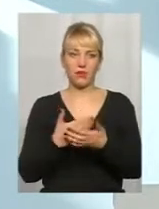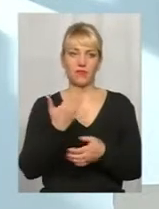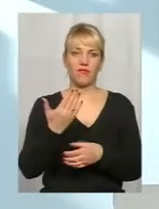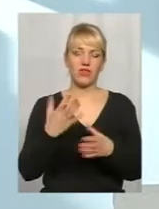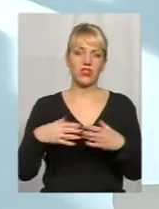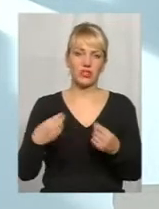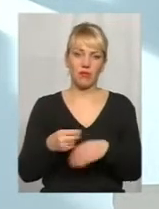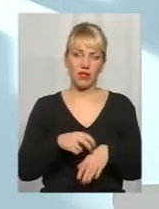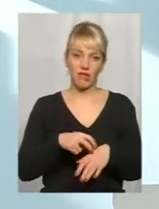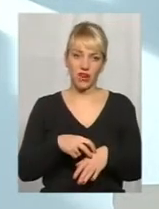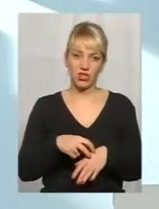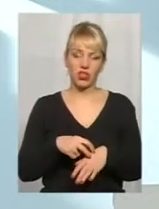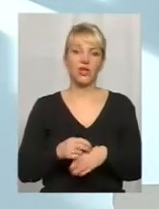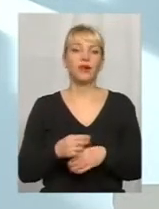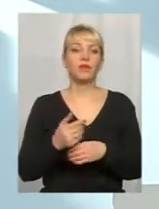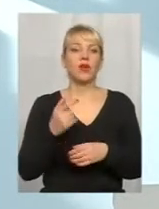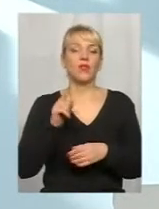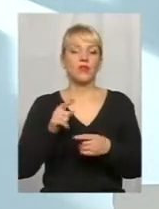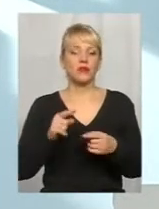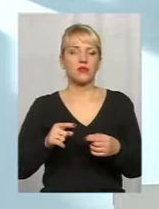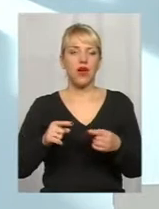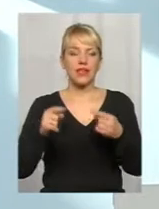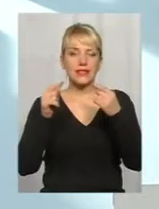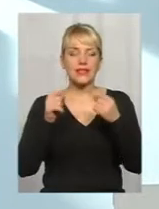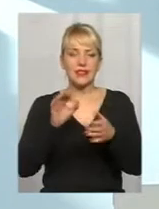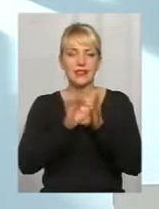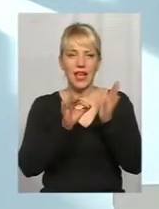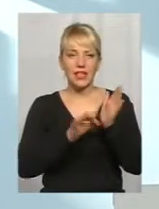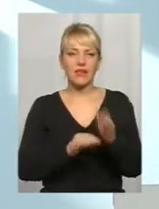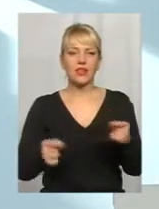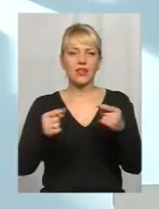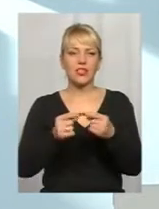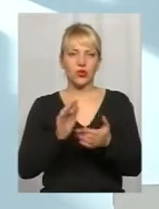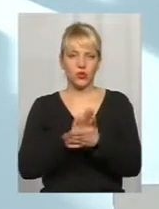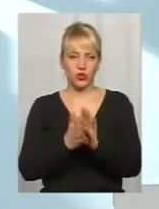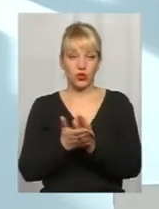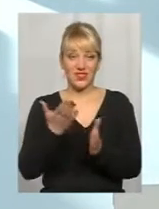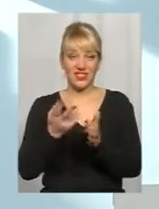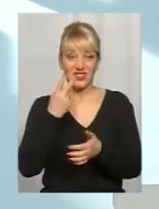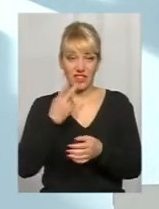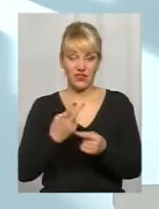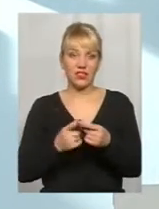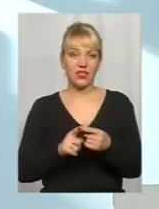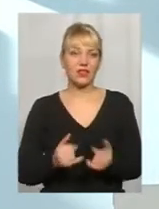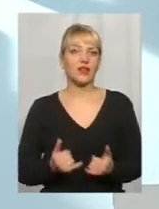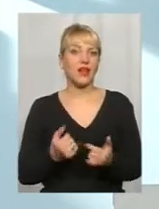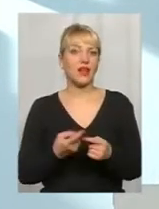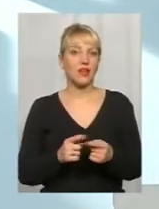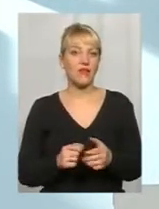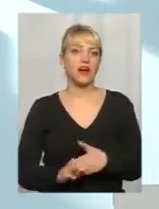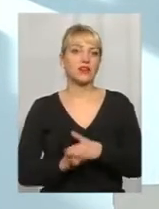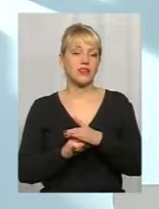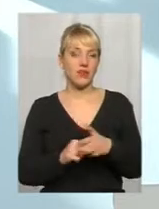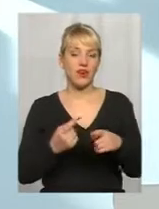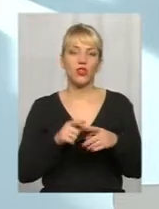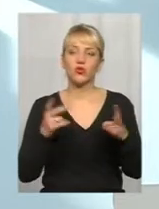семейний врач, педиатр, він завжди оцінює конкретну ситуацію. І якщо він видит для цього основання, він должен